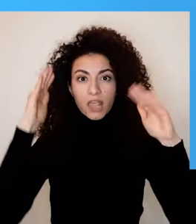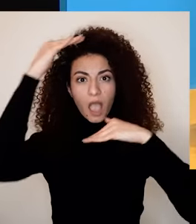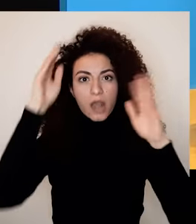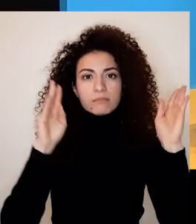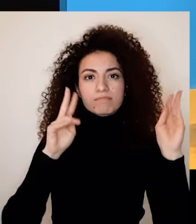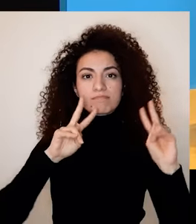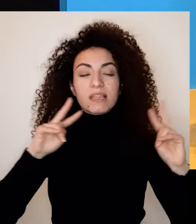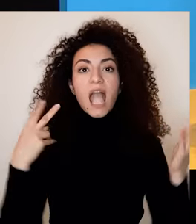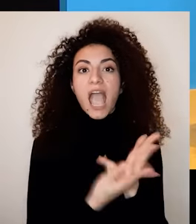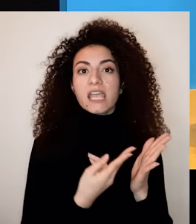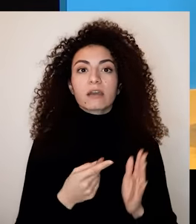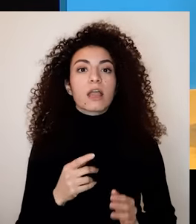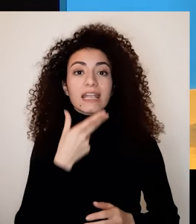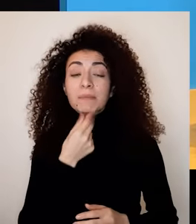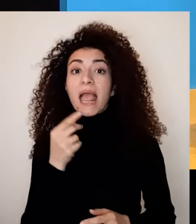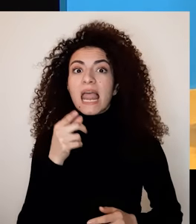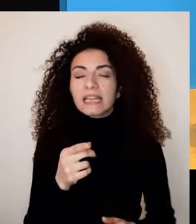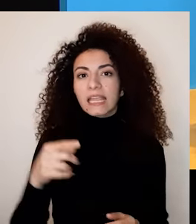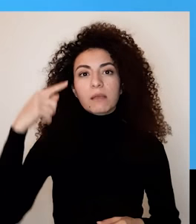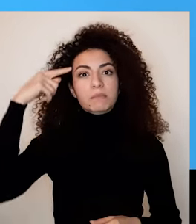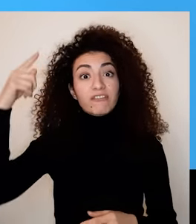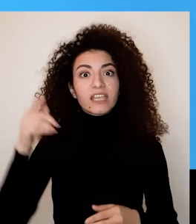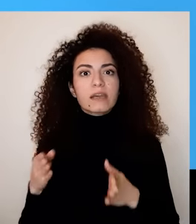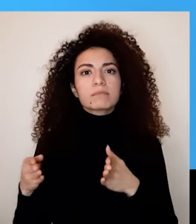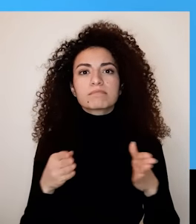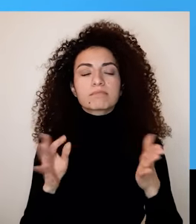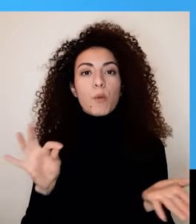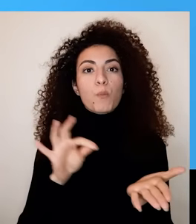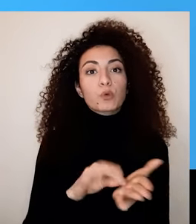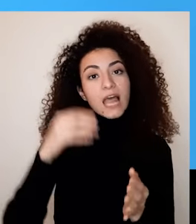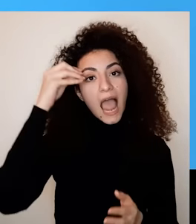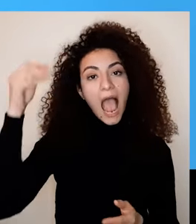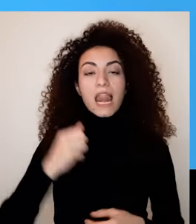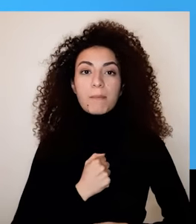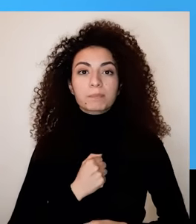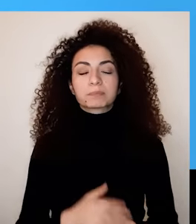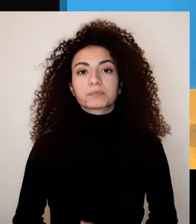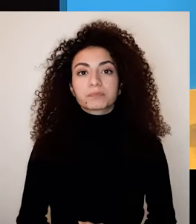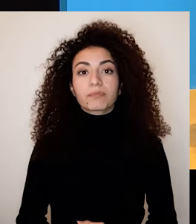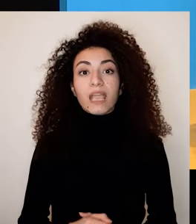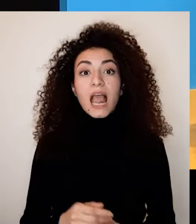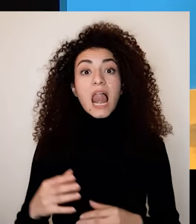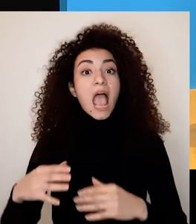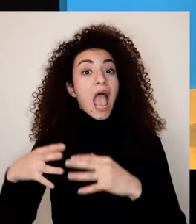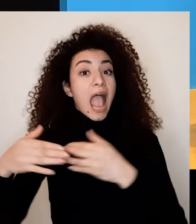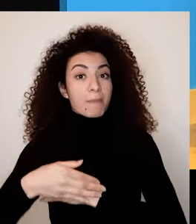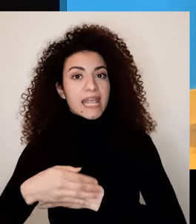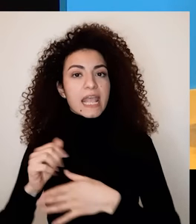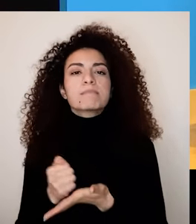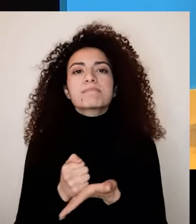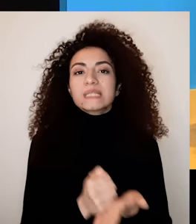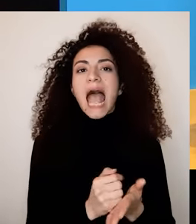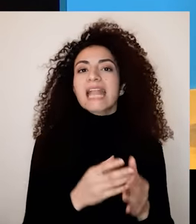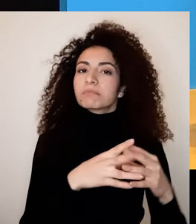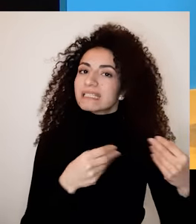السماح قادر على خلق طاقات جديدة حماية تجي لمساندة السماح فعلى المستوى النفسي